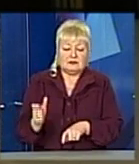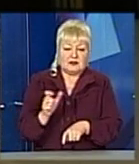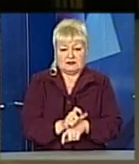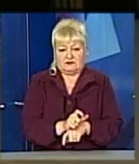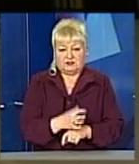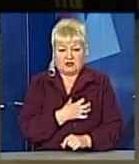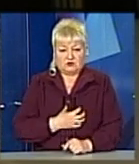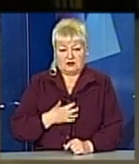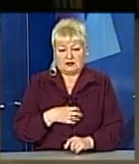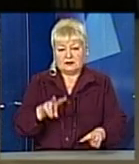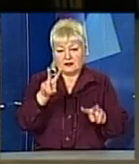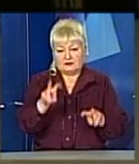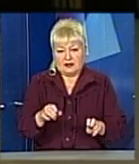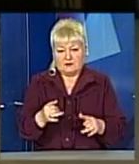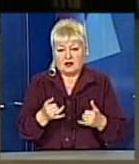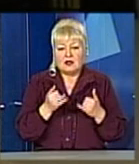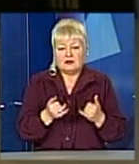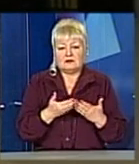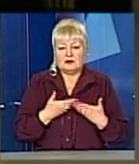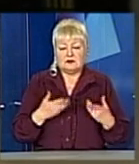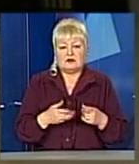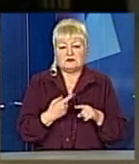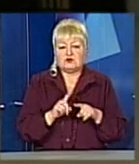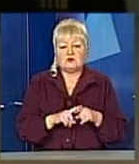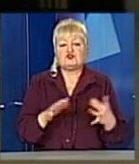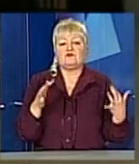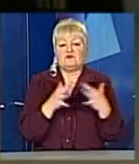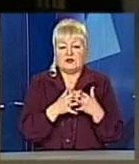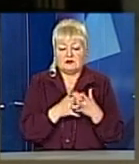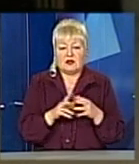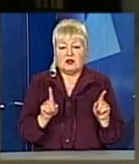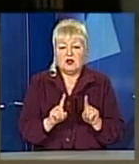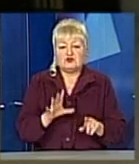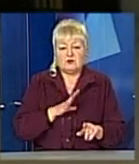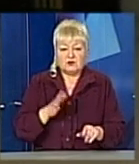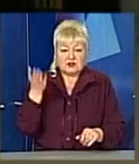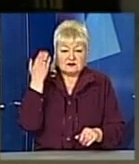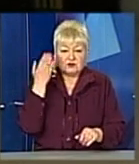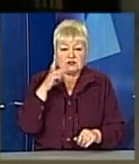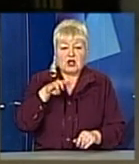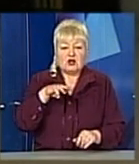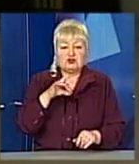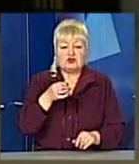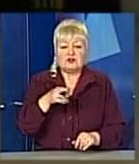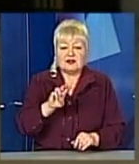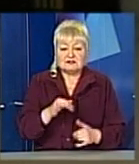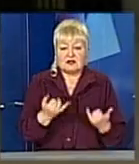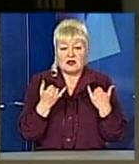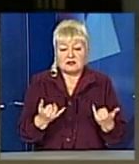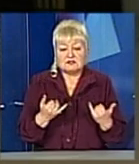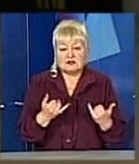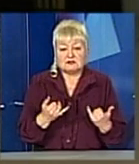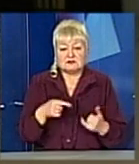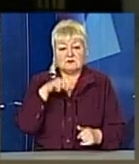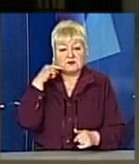тема для нас. Тому що війна, яка була тоді Троянська, а у нас зараз, я не знаю, Москальська.